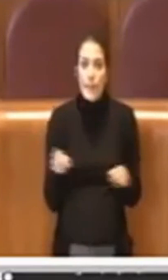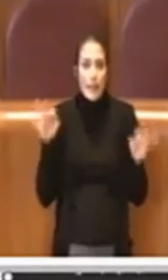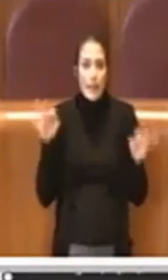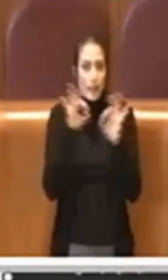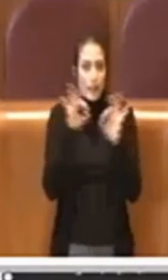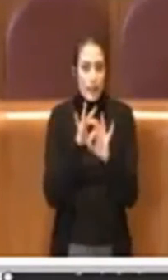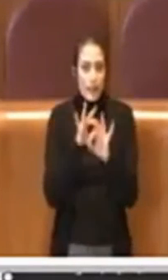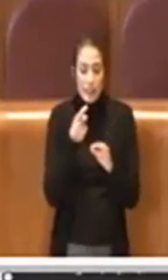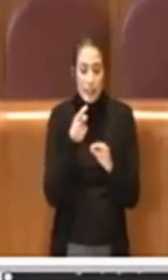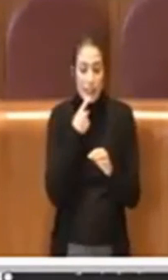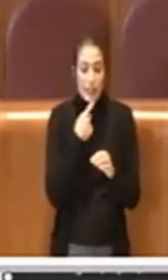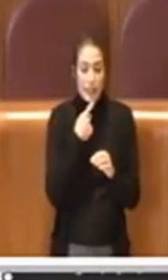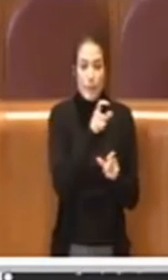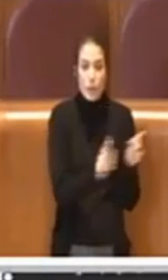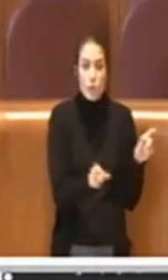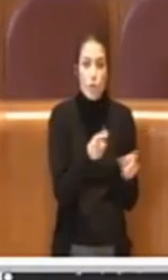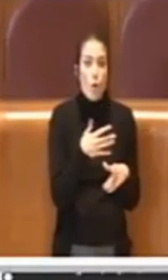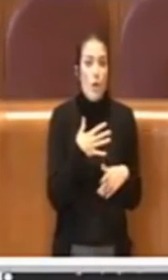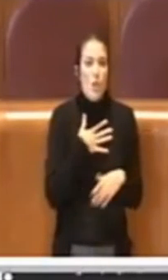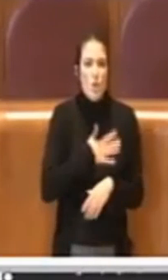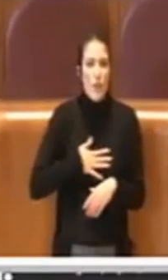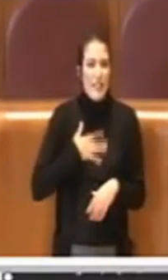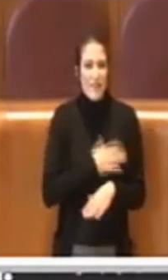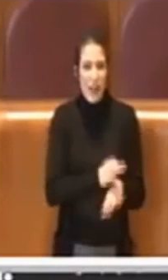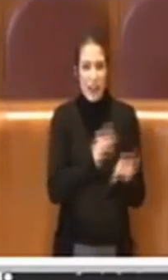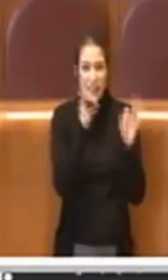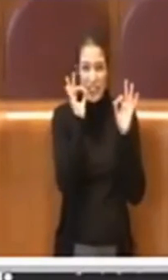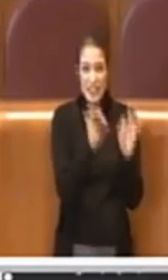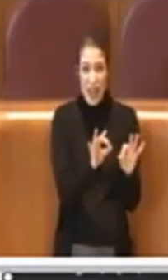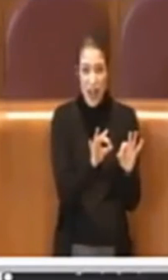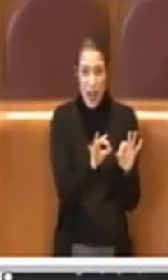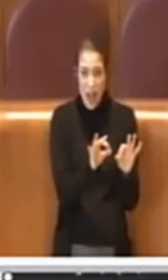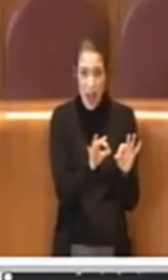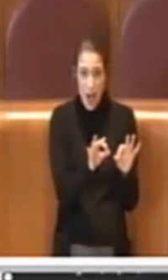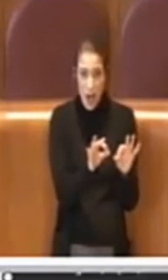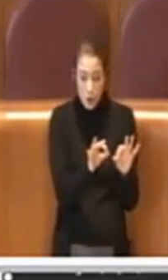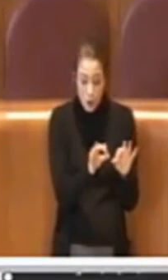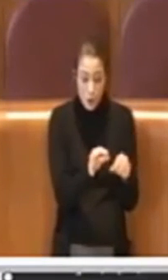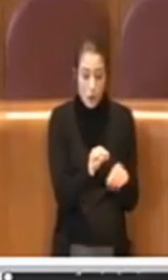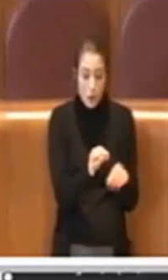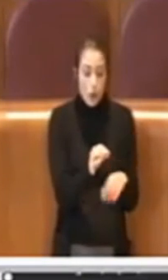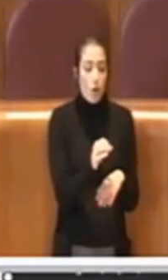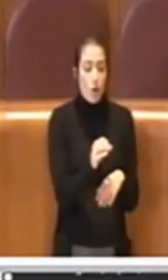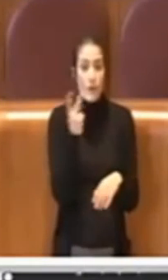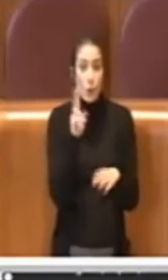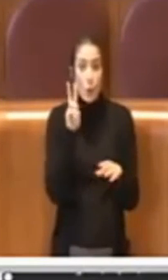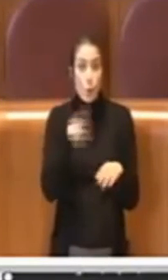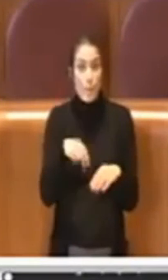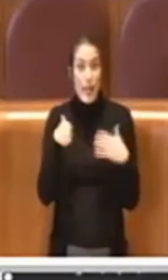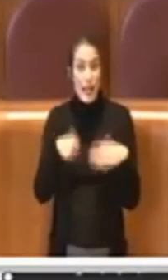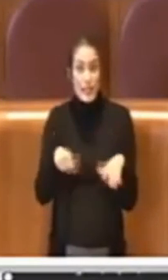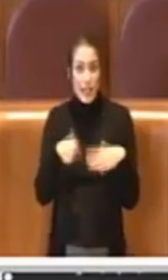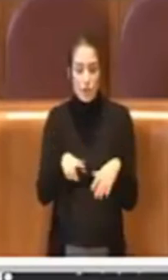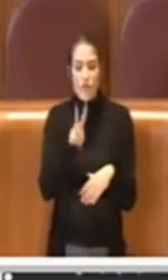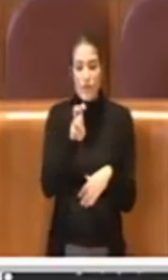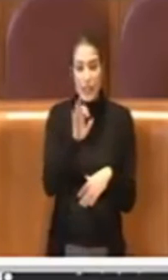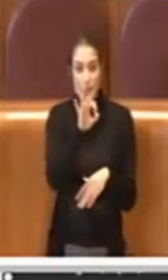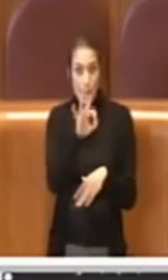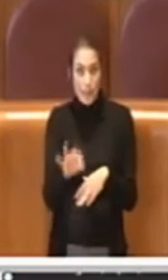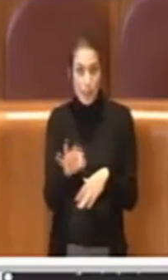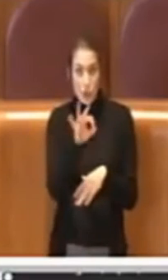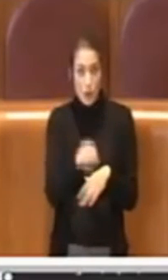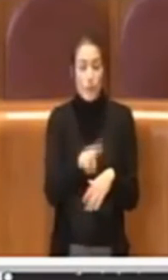soddisfatti, noi abbiamo un giudizio che nel 2016 erano il 20%,